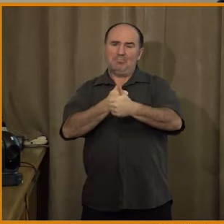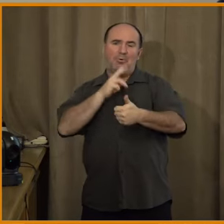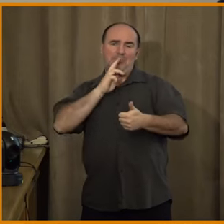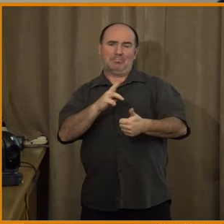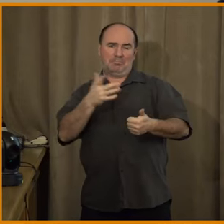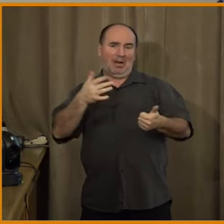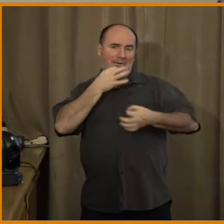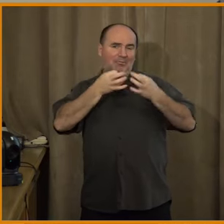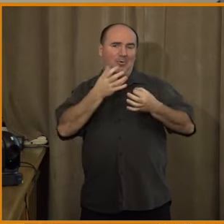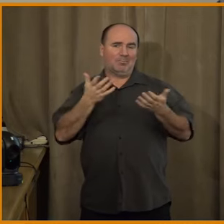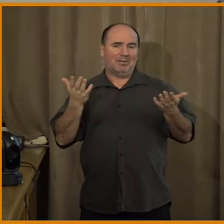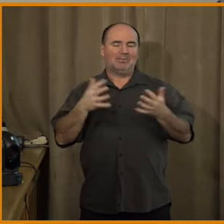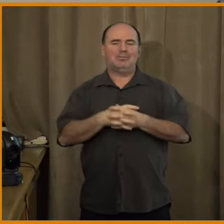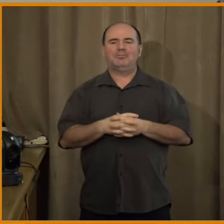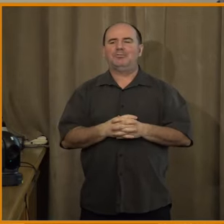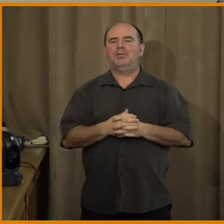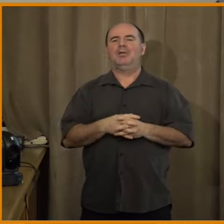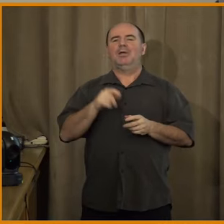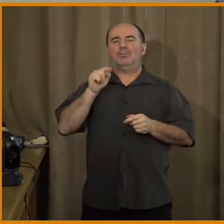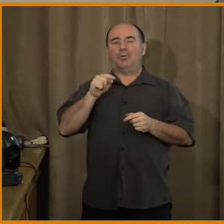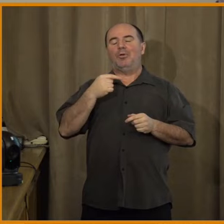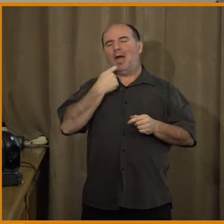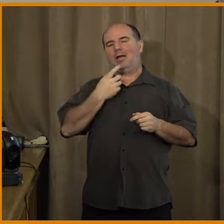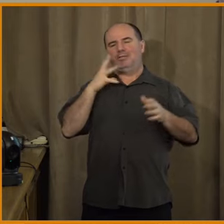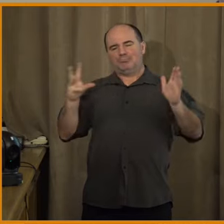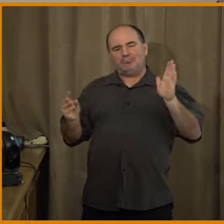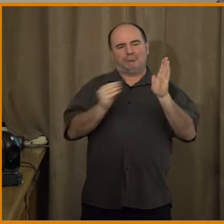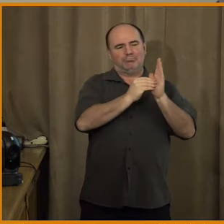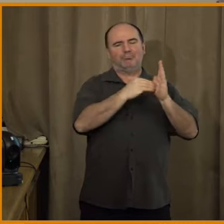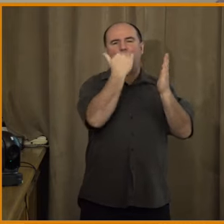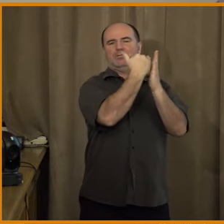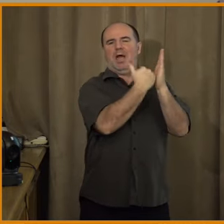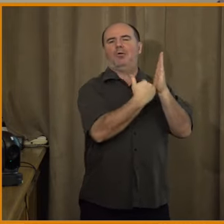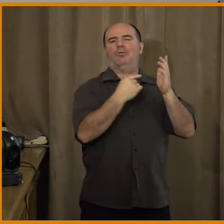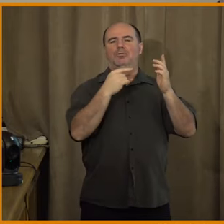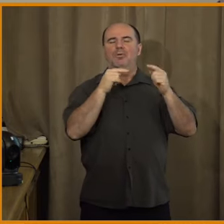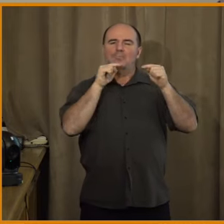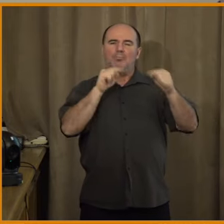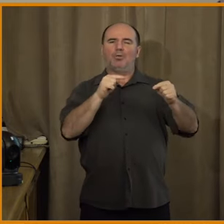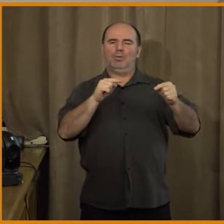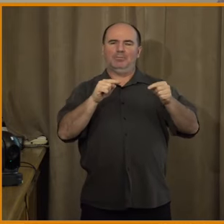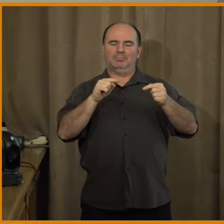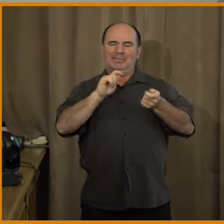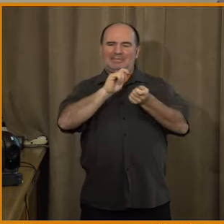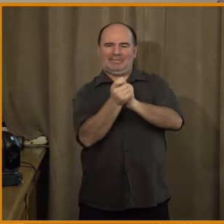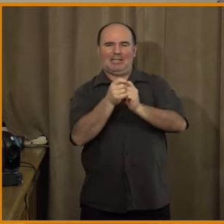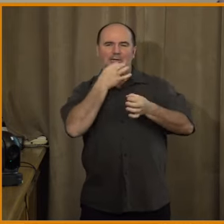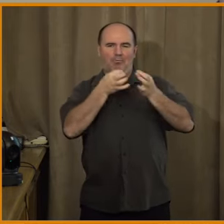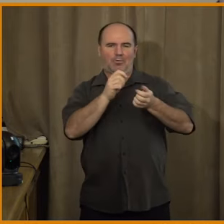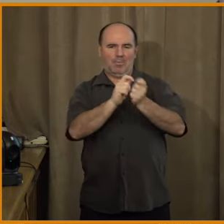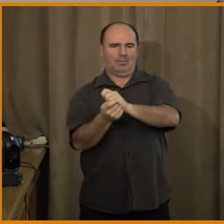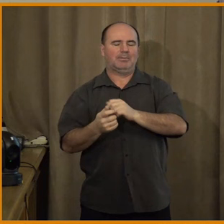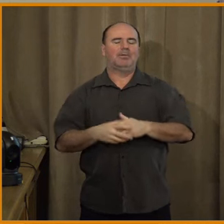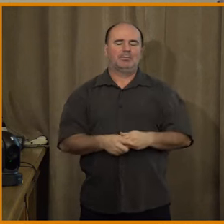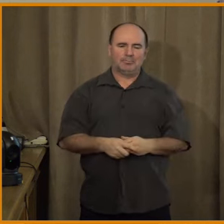návrhu toho takzvaného antidezinformačního zákona. My jsme strávili na začátku roku hrozně moc času tím, že jsme vlastně debatovali o tom,